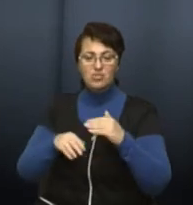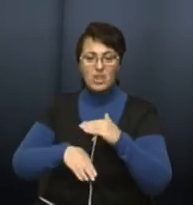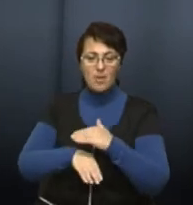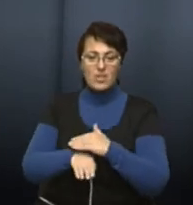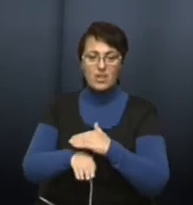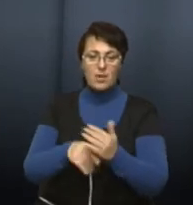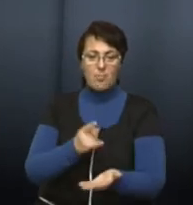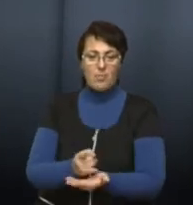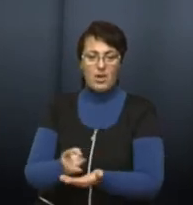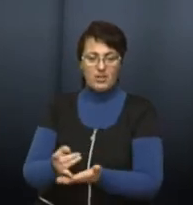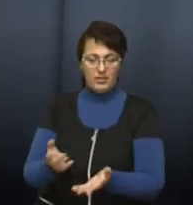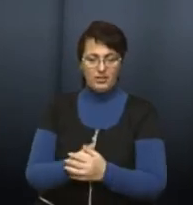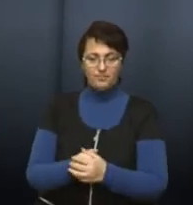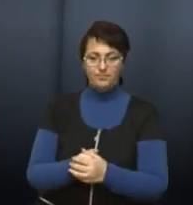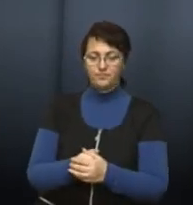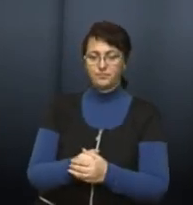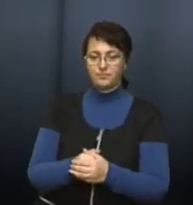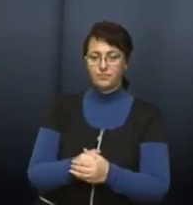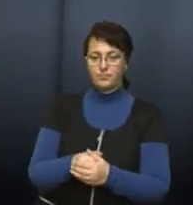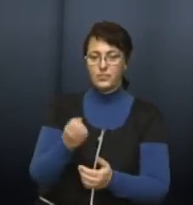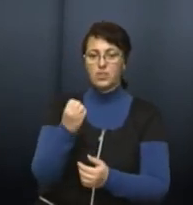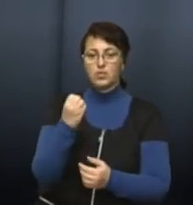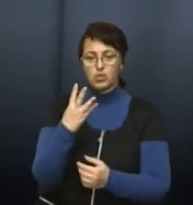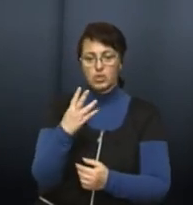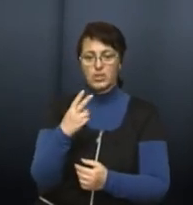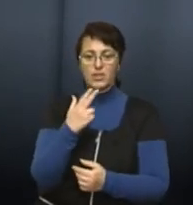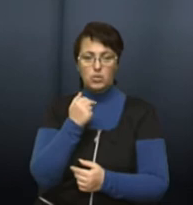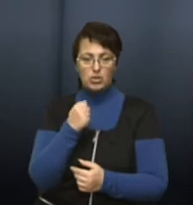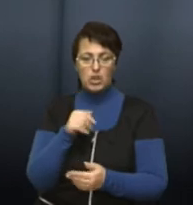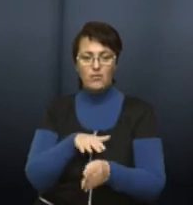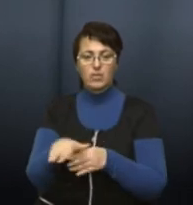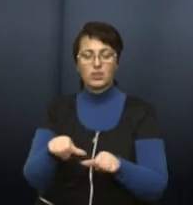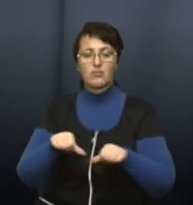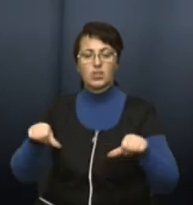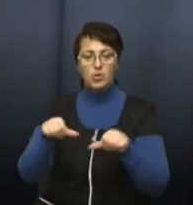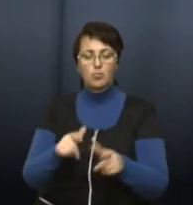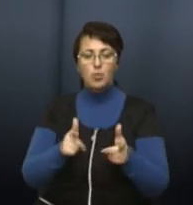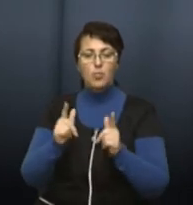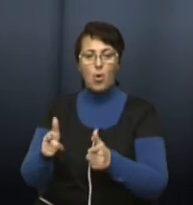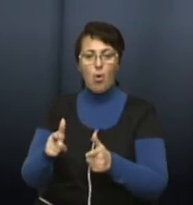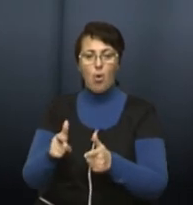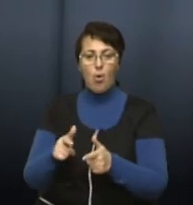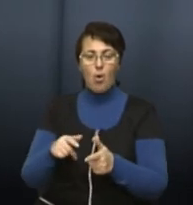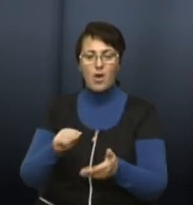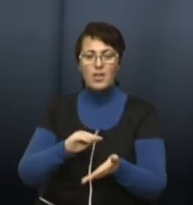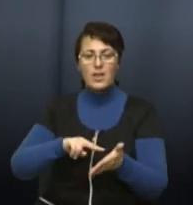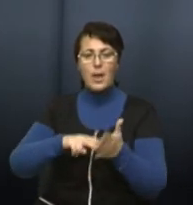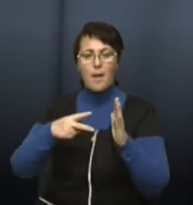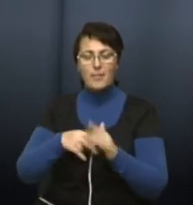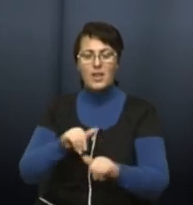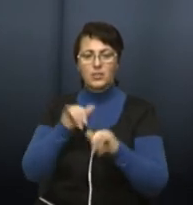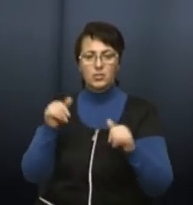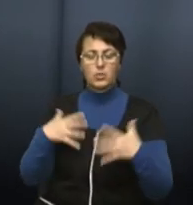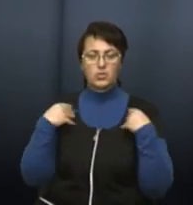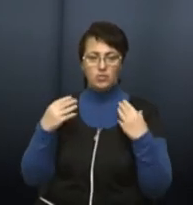з вашого дозволу почитаю, так, щоб не помилитися, 14 червня виконком міської ради погодив концепцію розвитку громадського транспорту Львова та